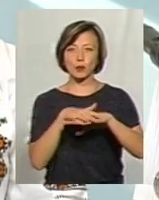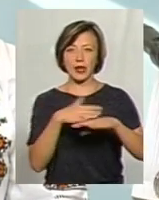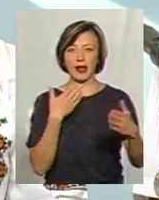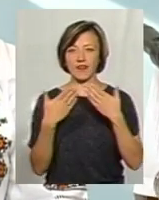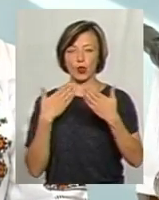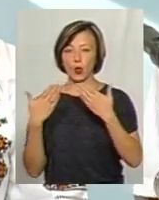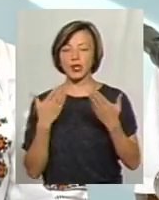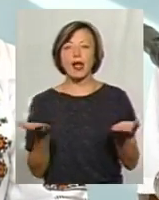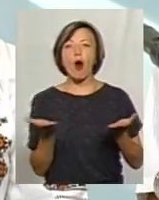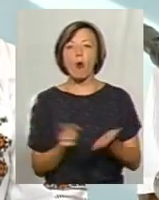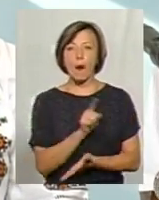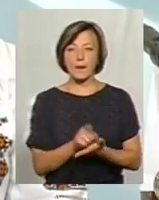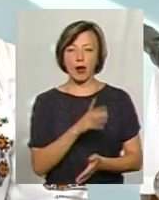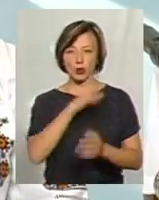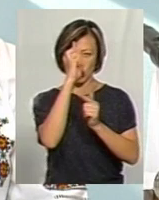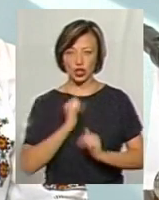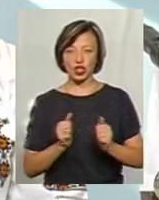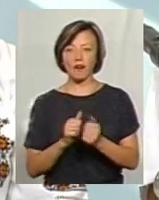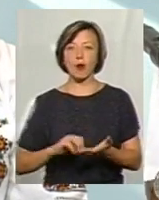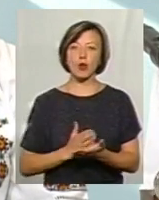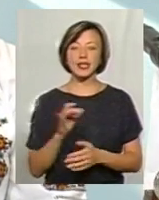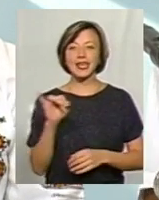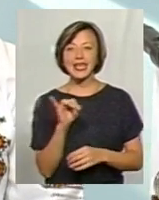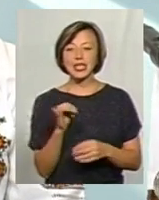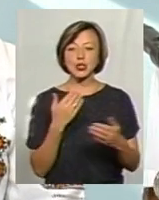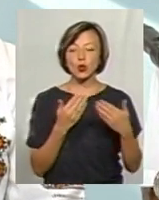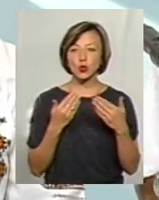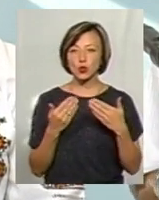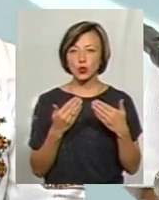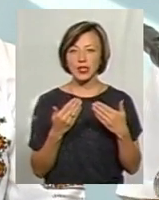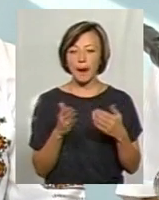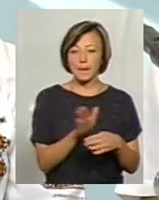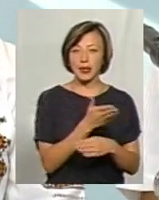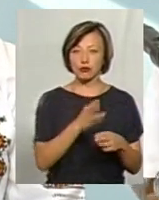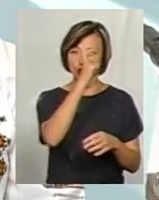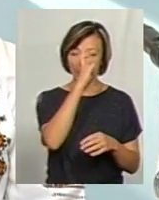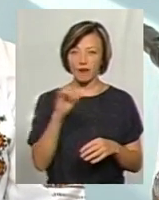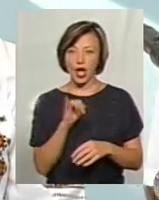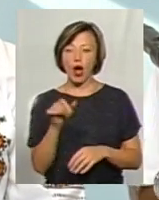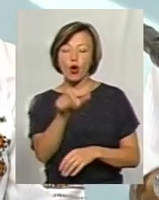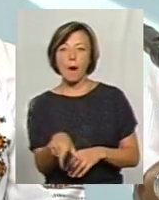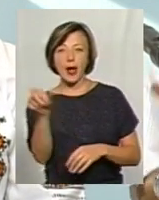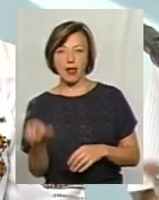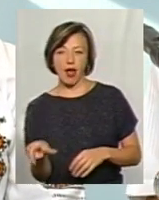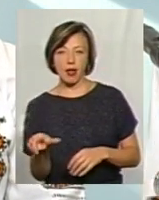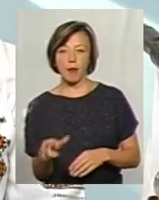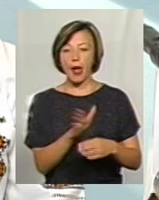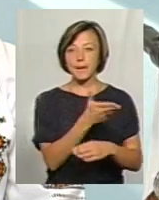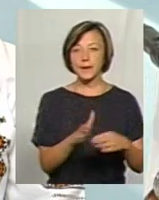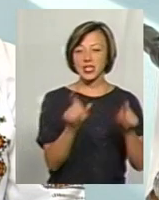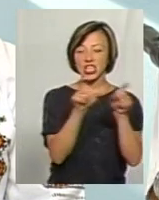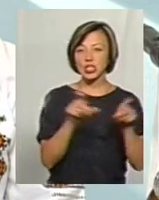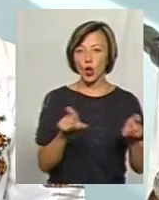відносин, якою має бути державна політика і стосунки між державою і громадянами, між